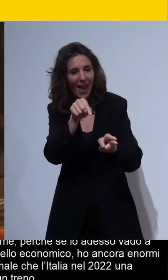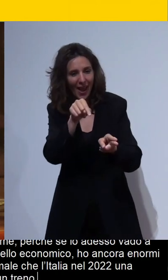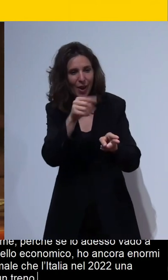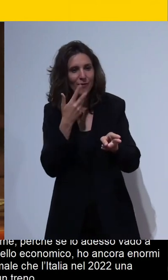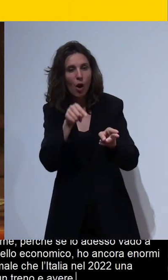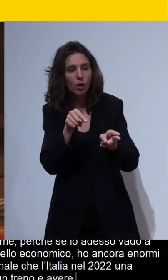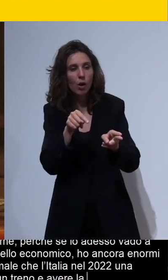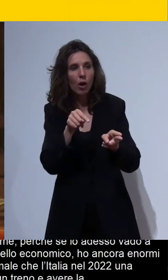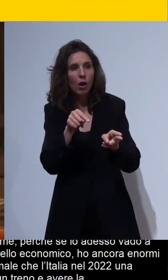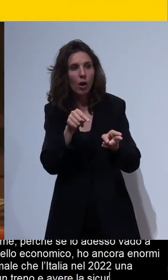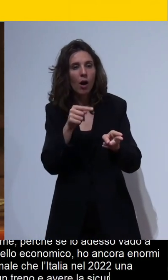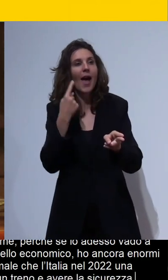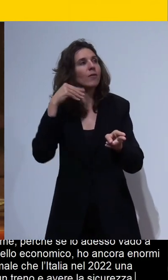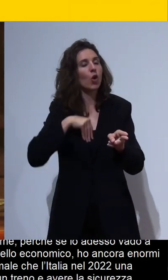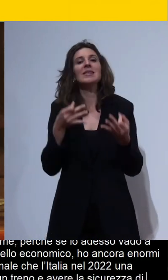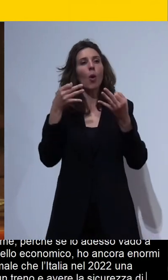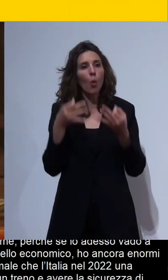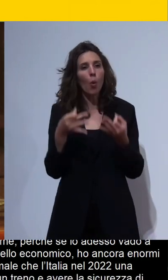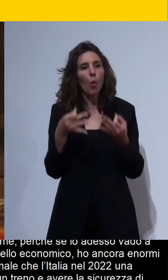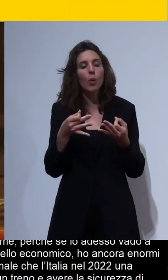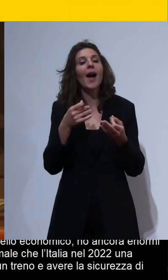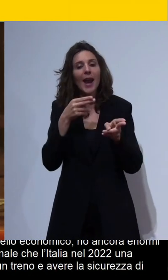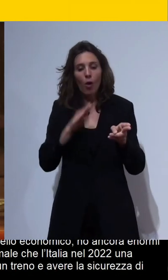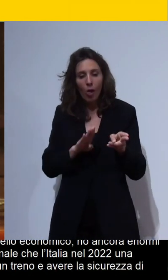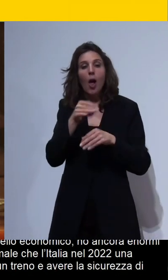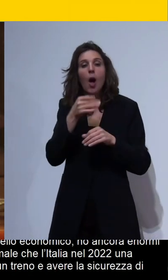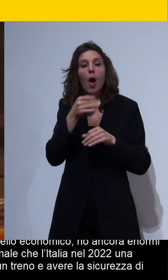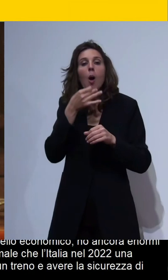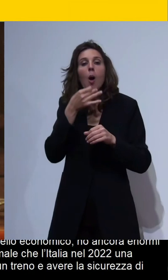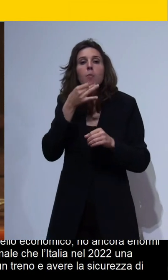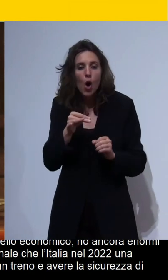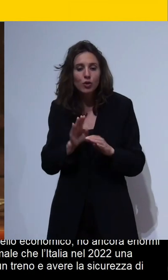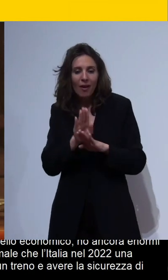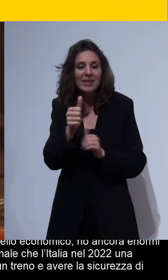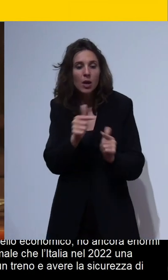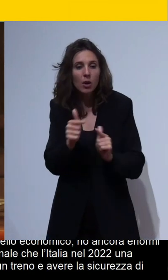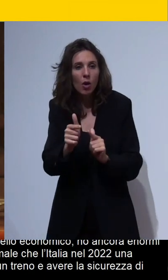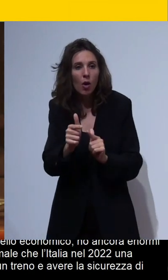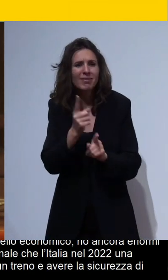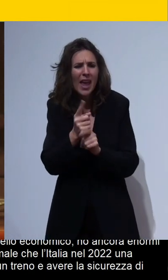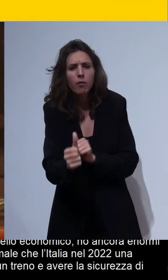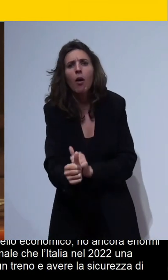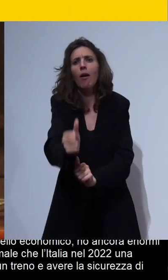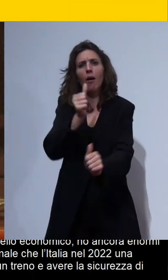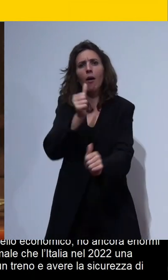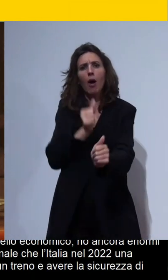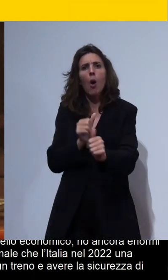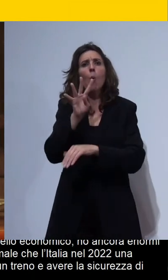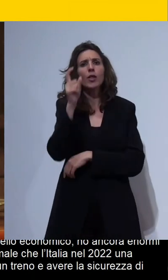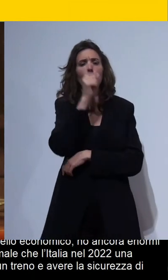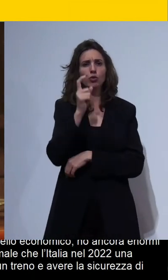sicurezza di salire su quel treno almeno tre o quattro giorni dipende dalla zona e dalla